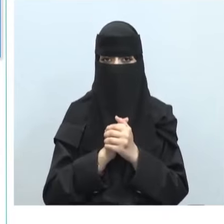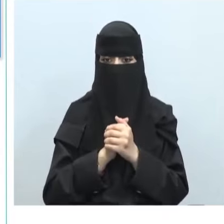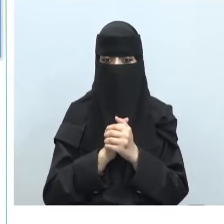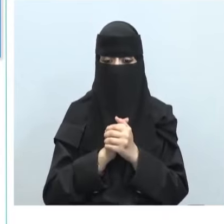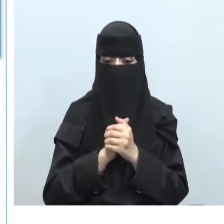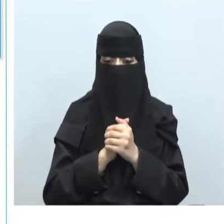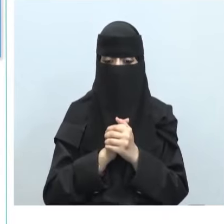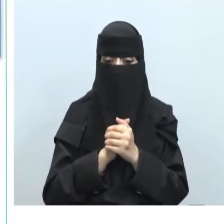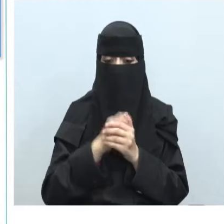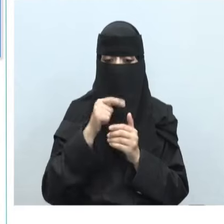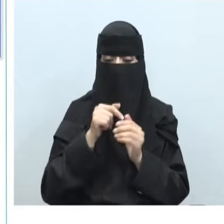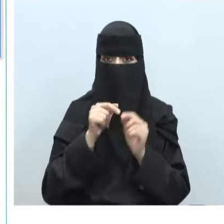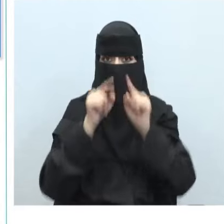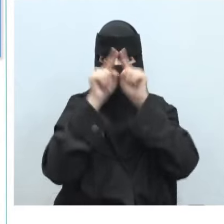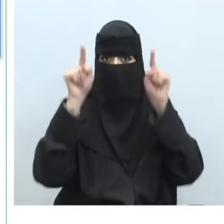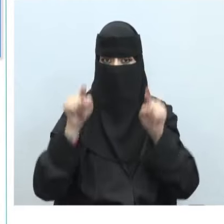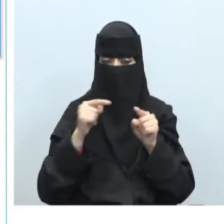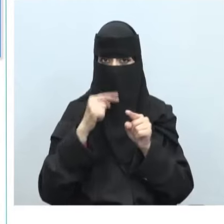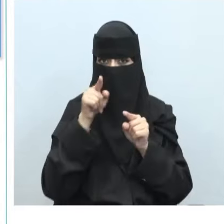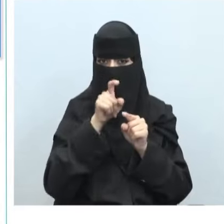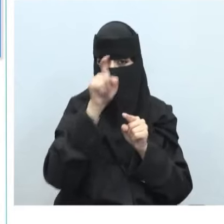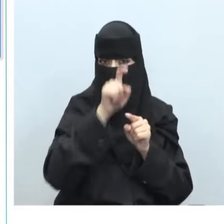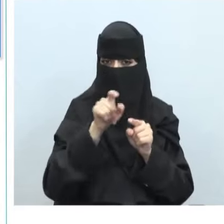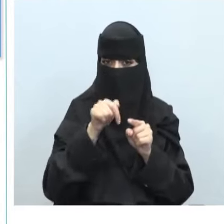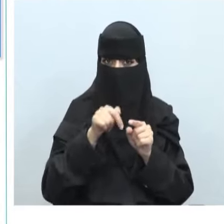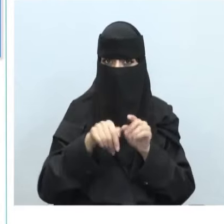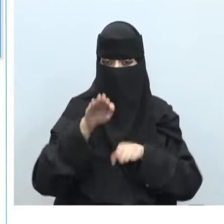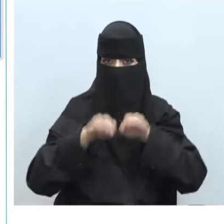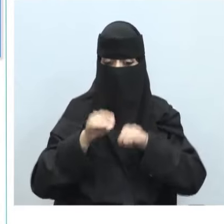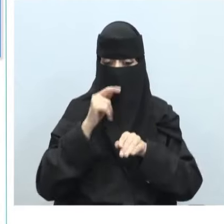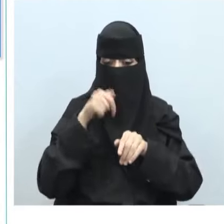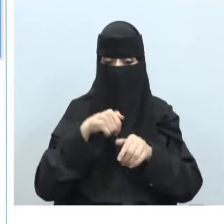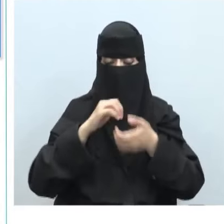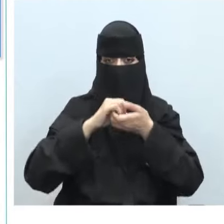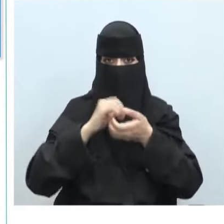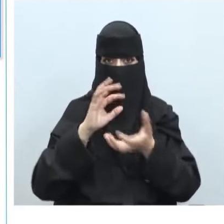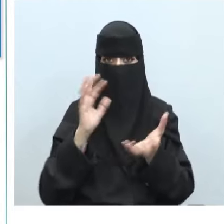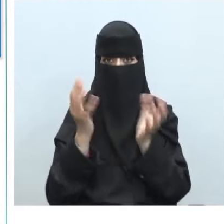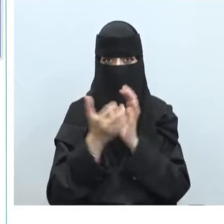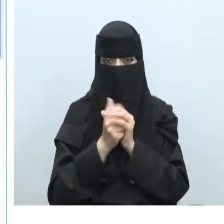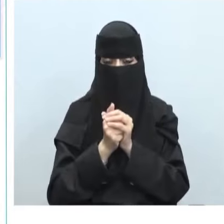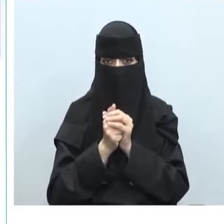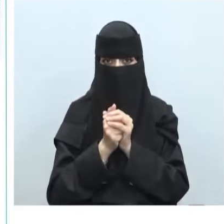كذلك الردع والملاحقة القضائية التعاون الدولي